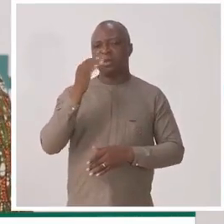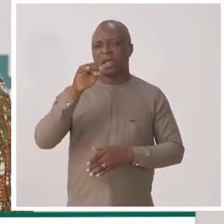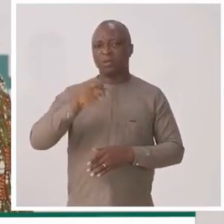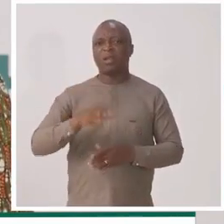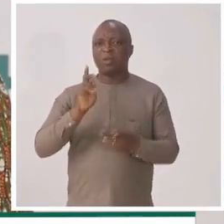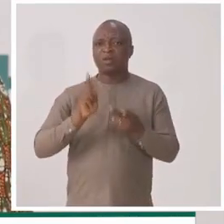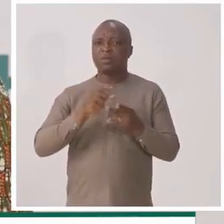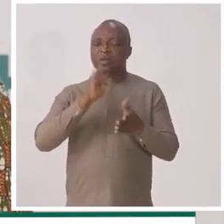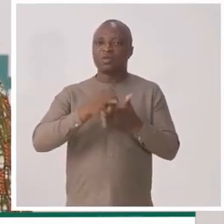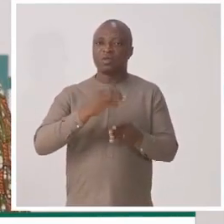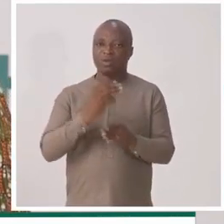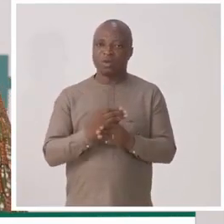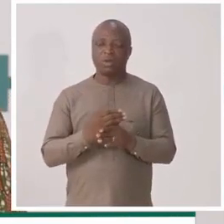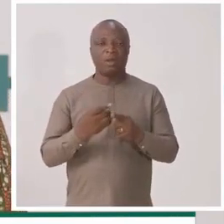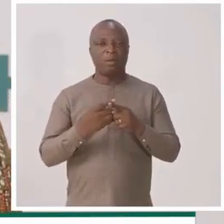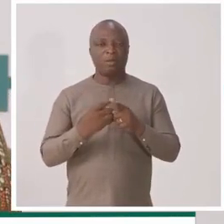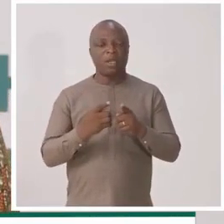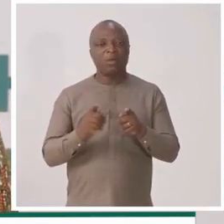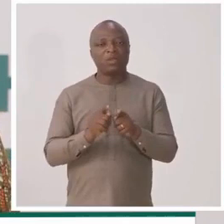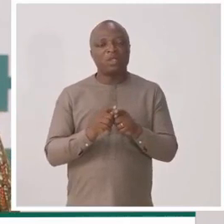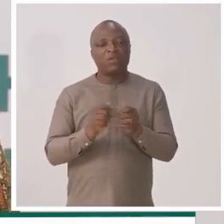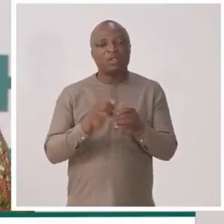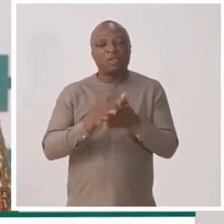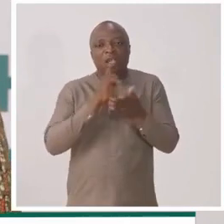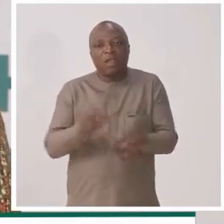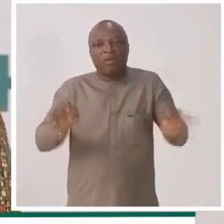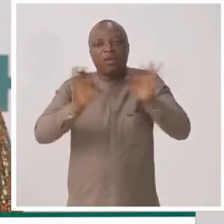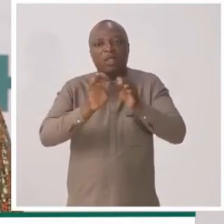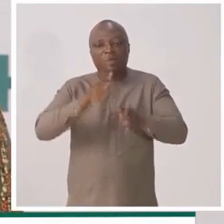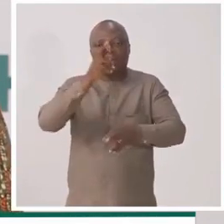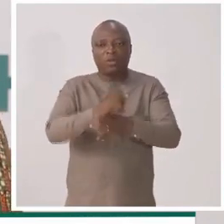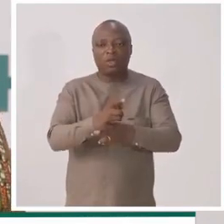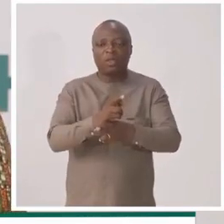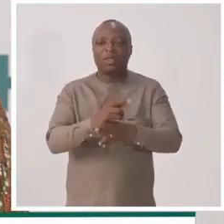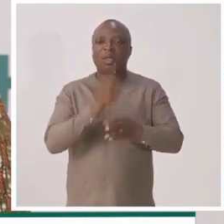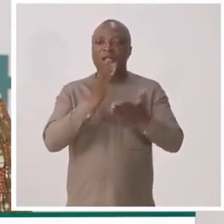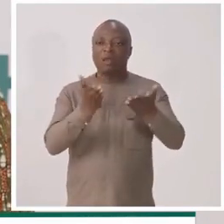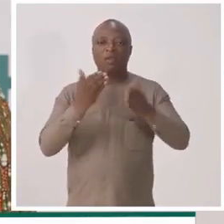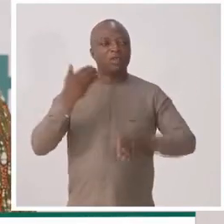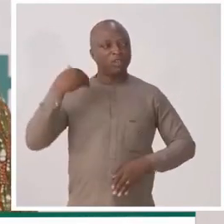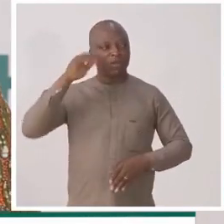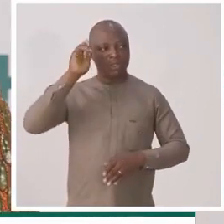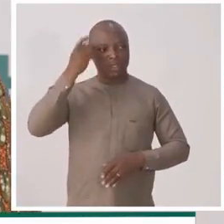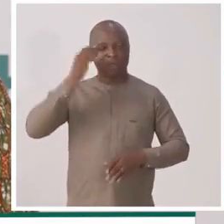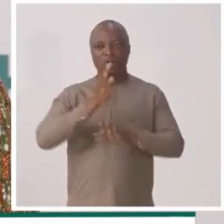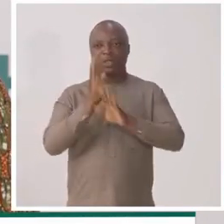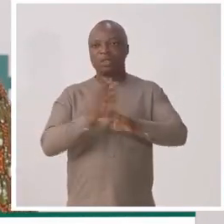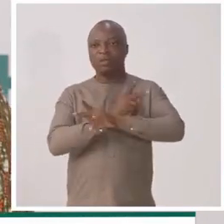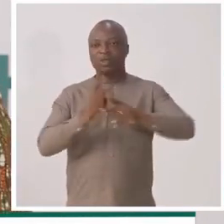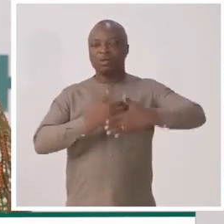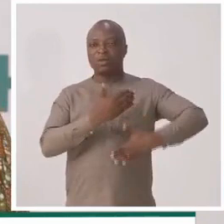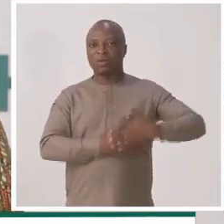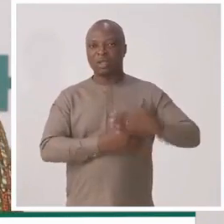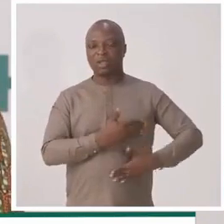la perfection n'est pas de ce monde. Mais enfin, il me semble que ce qui est important de retenir, c'est la volonté du chef de l'État de ne laisser personne de côté.